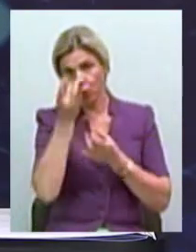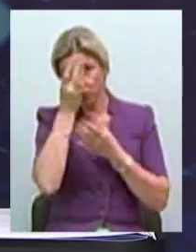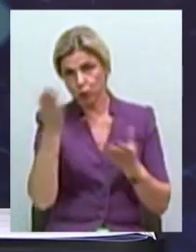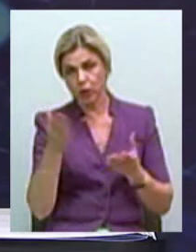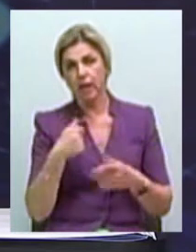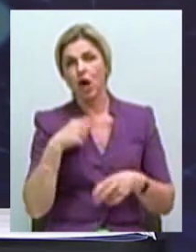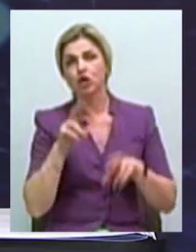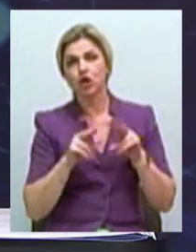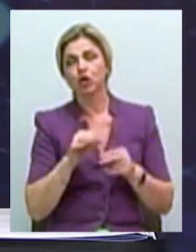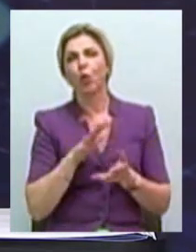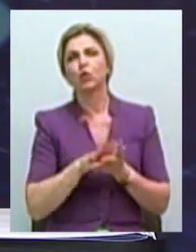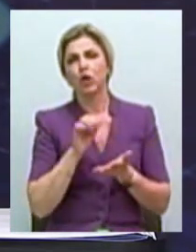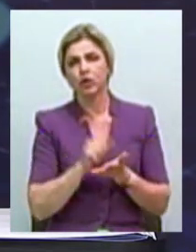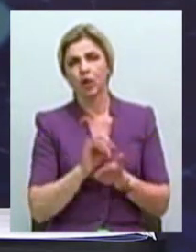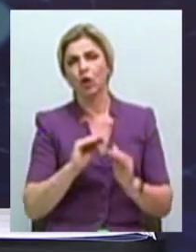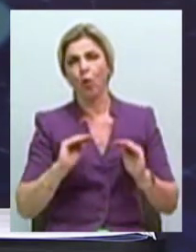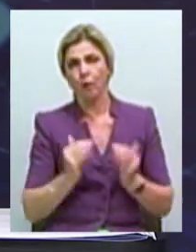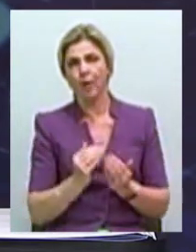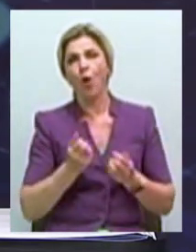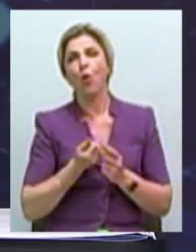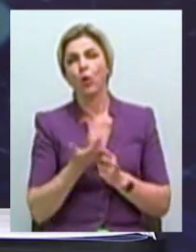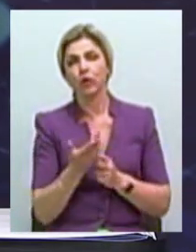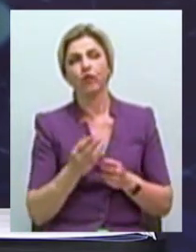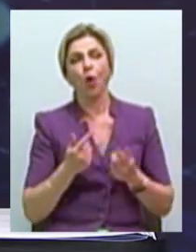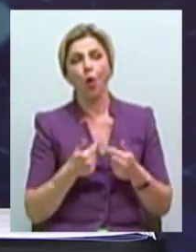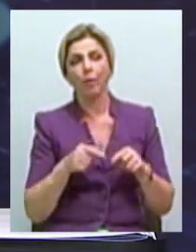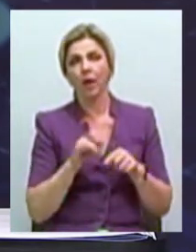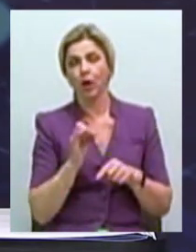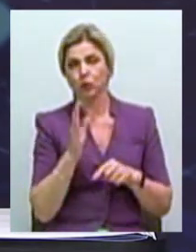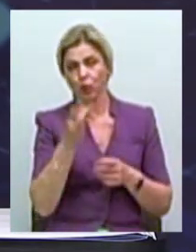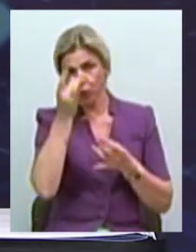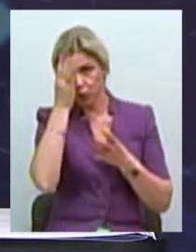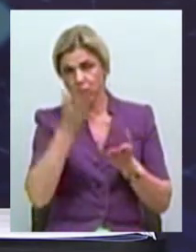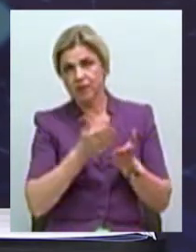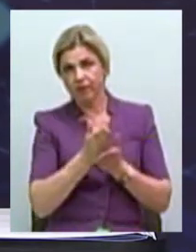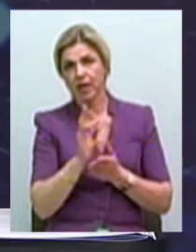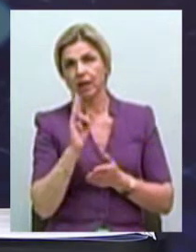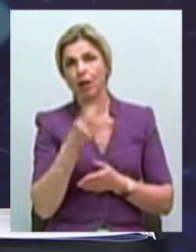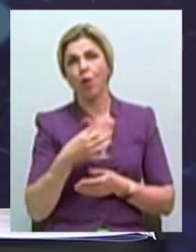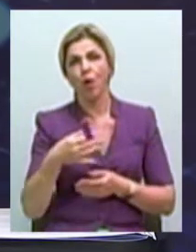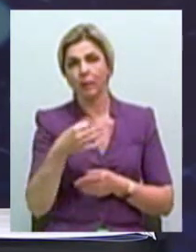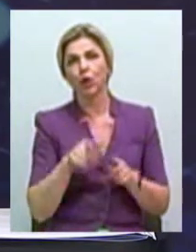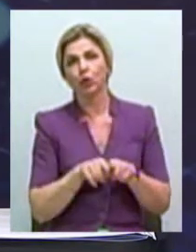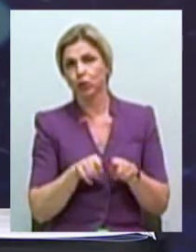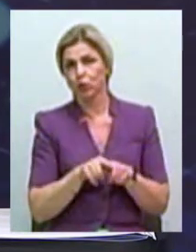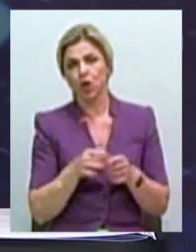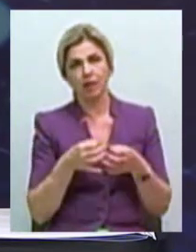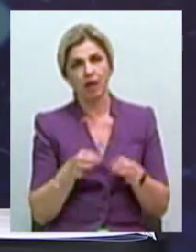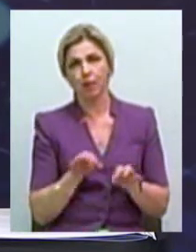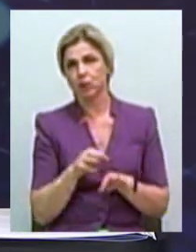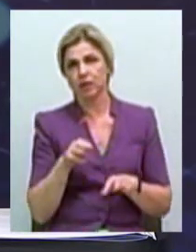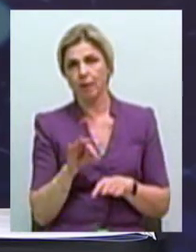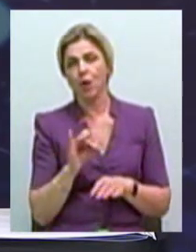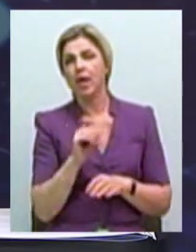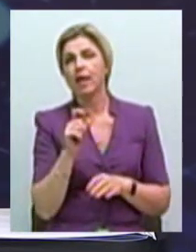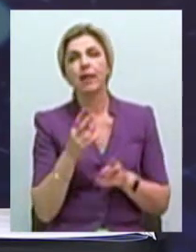унічтожати і уменьшати кількість об'єкту культурної сфери в Ніколаївській області теж недопустимо. Їх